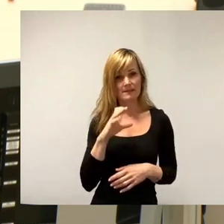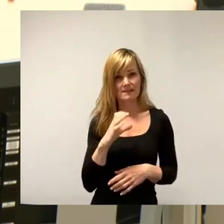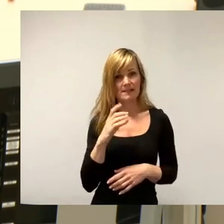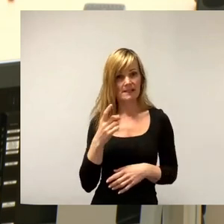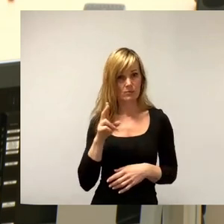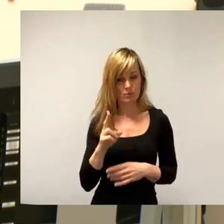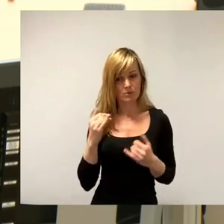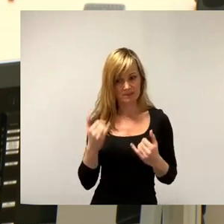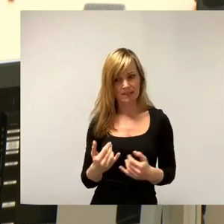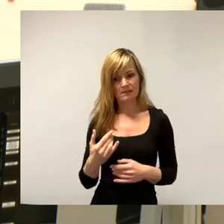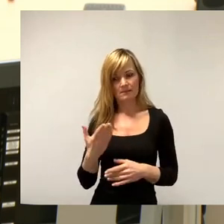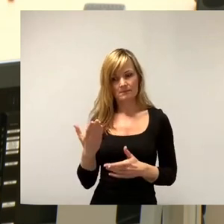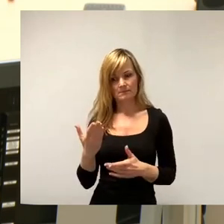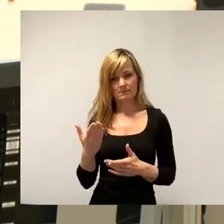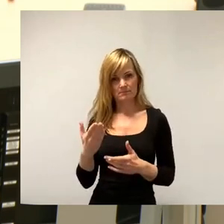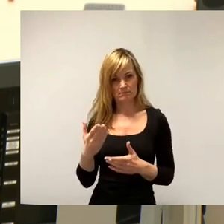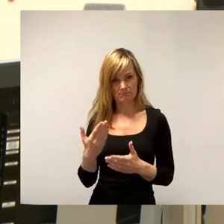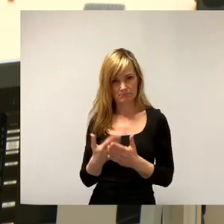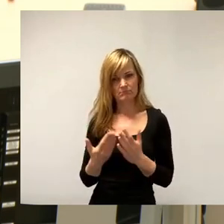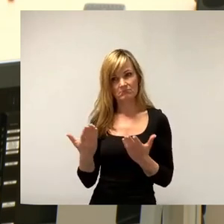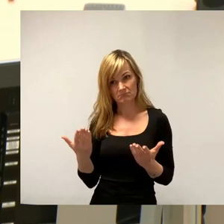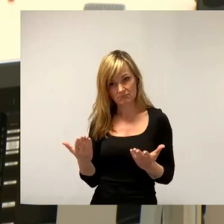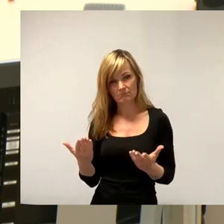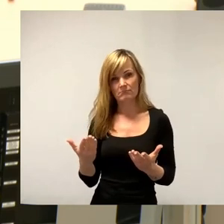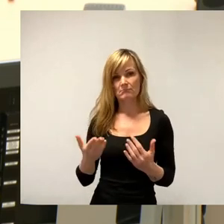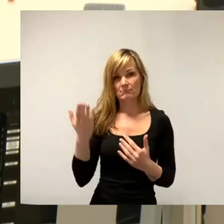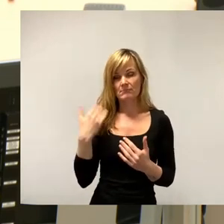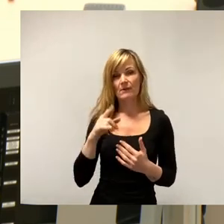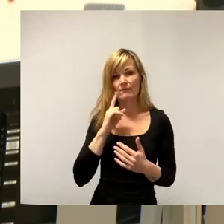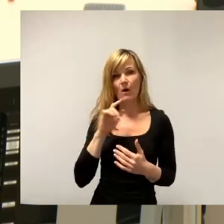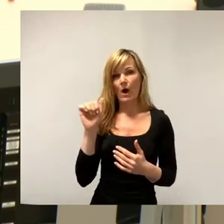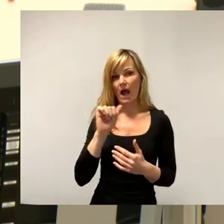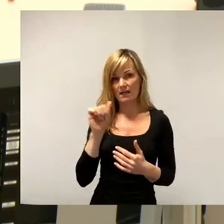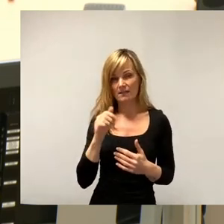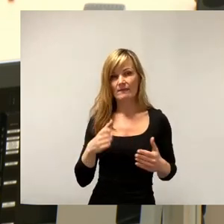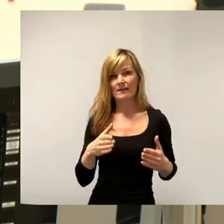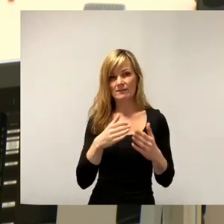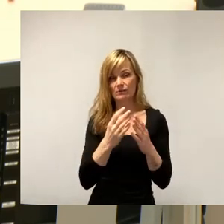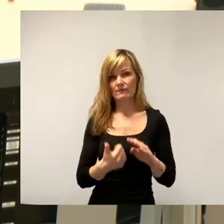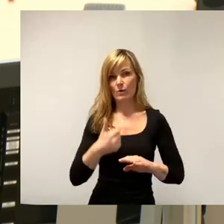vollendet, den sie spätestens seitdem Frau Arnott hier den Fraktionsvorsitz übernommen hat,